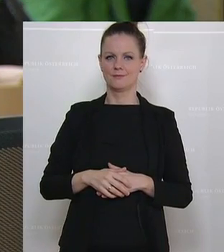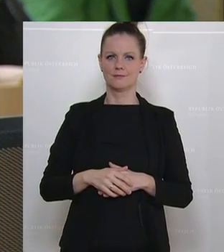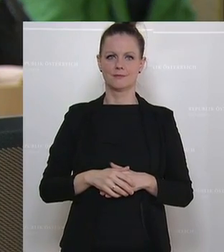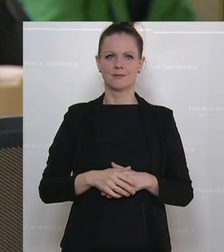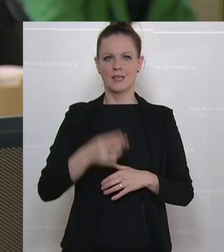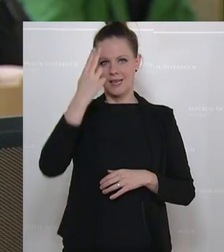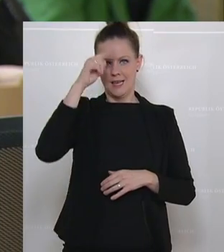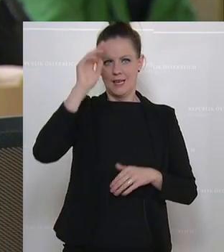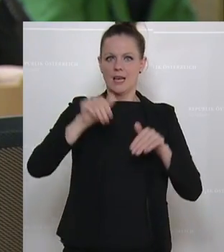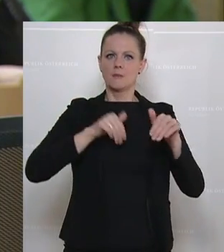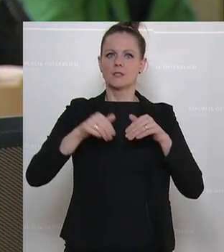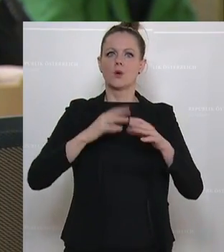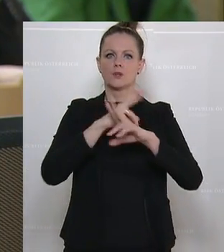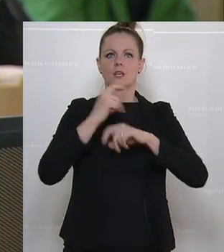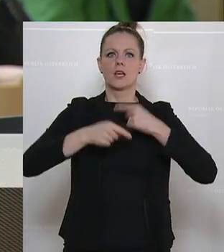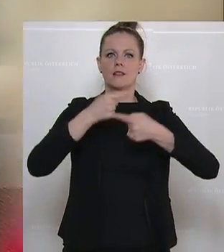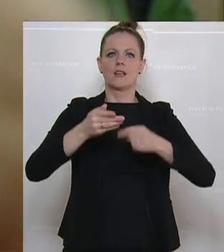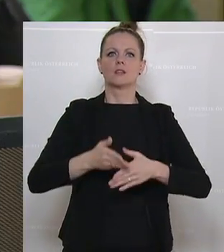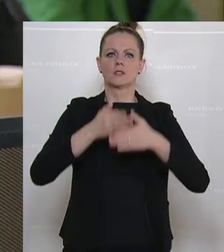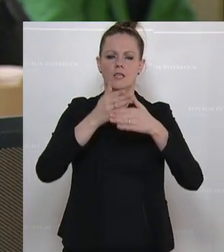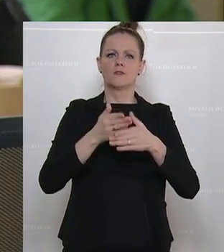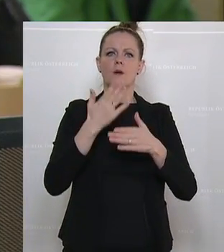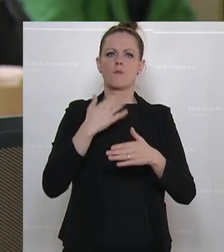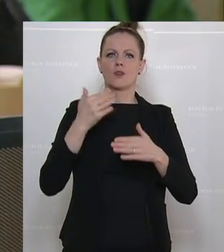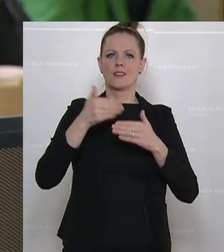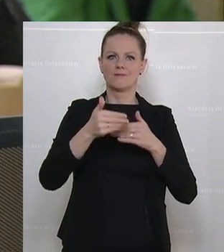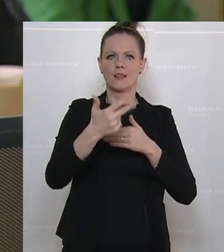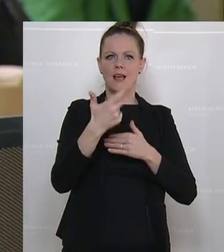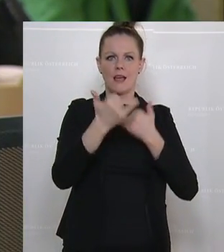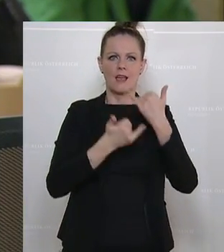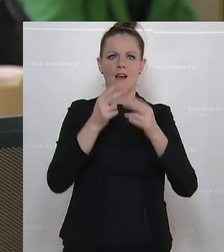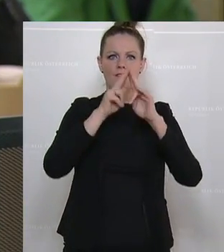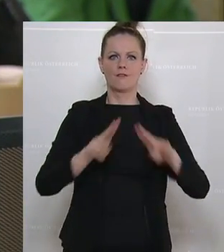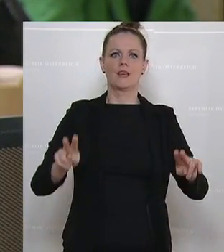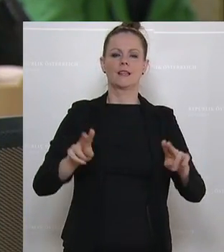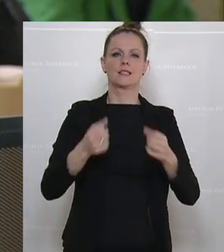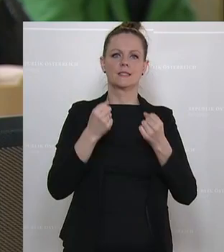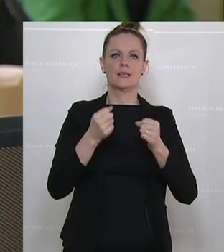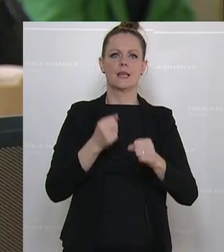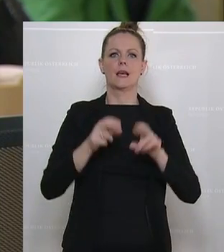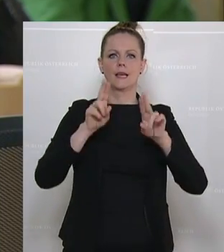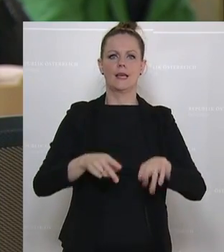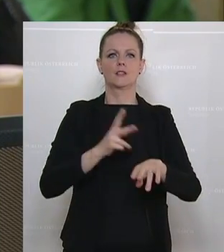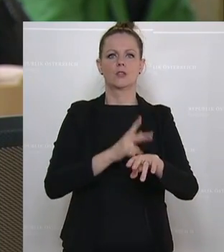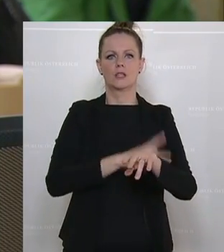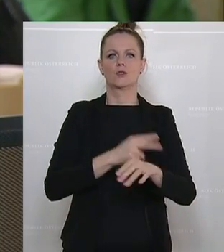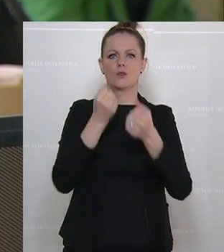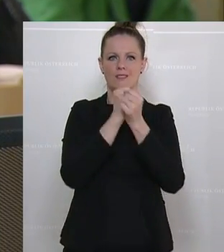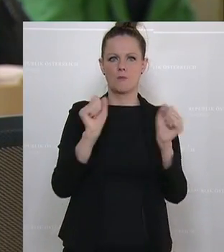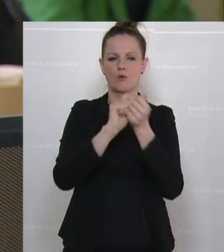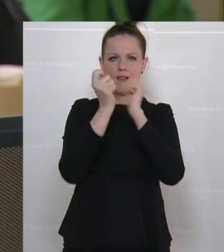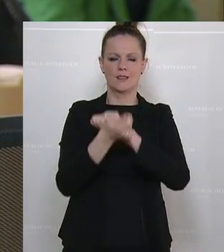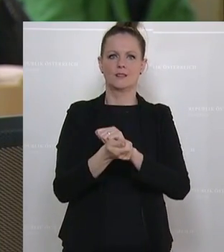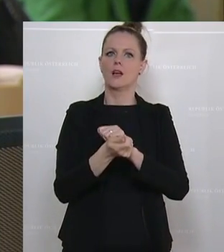Herr Minister, die österreichische Entwicklungshilfe will sich in den nächsten drei Jahren für Frieden, Sicherheit, Rechtsstaatlichkeit und Demokratisierung einsetzen.